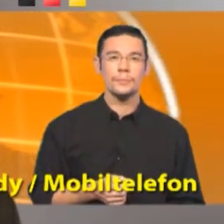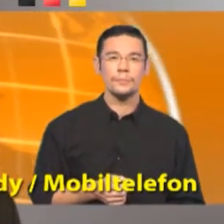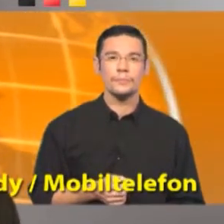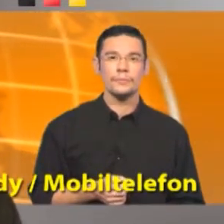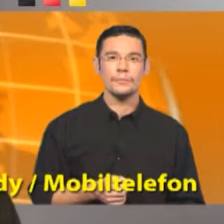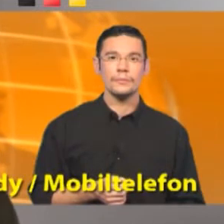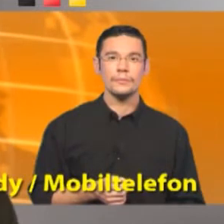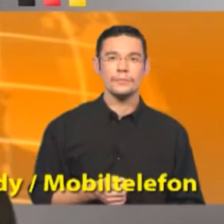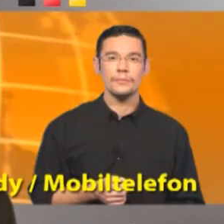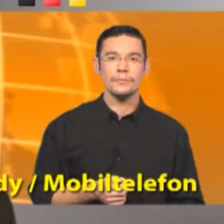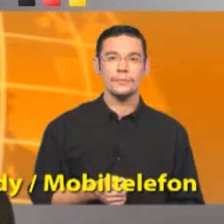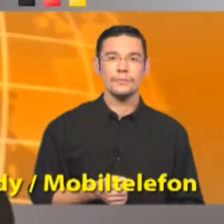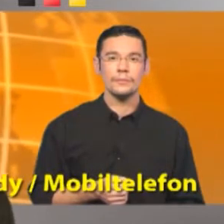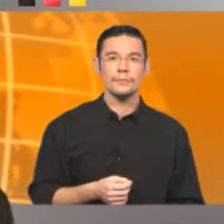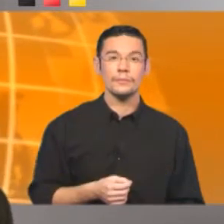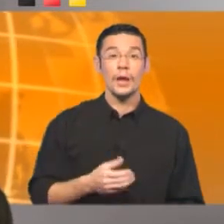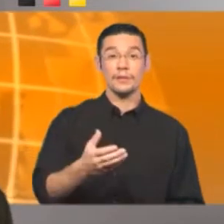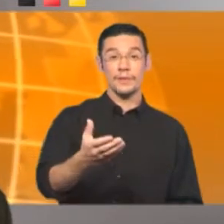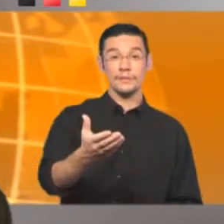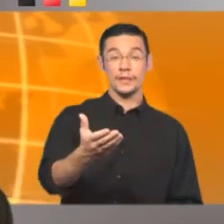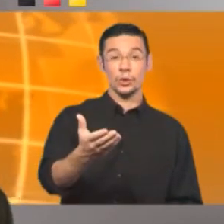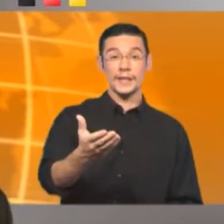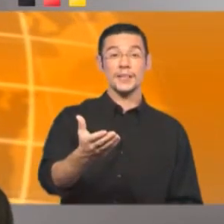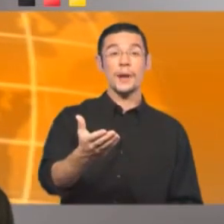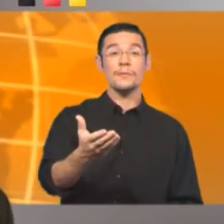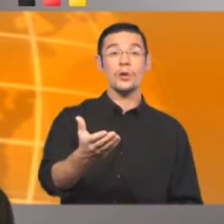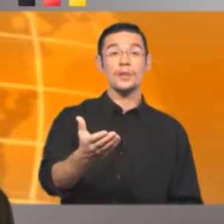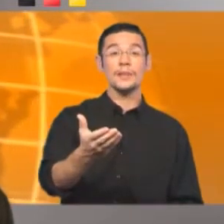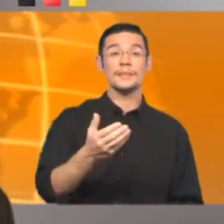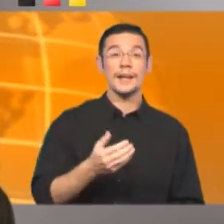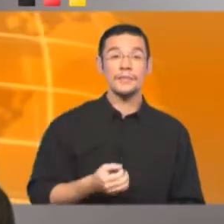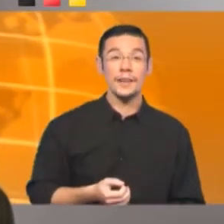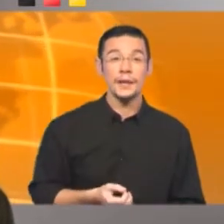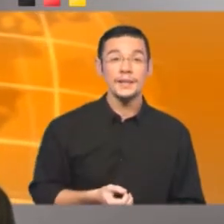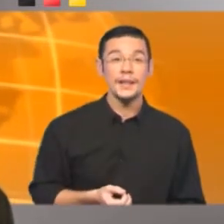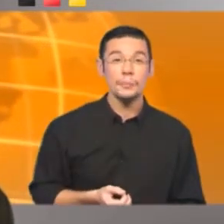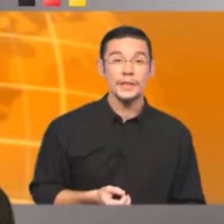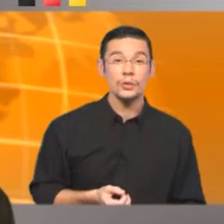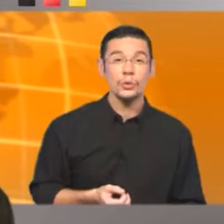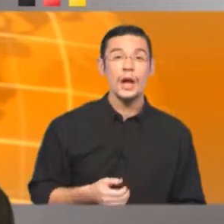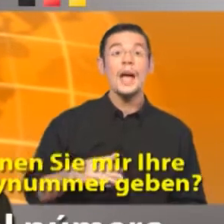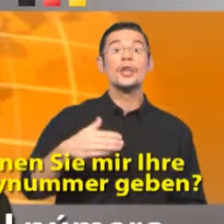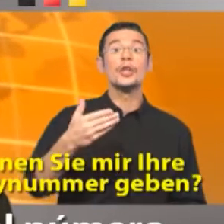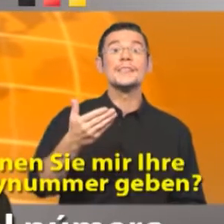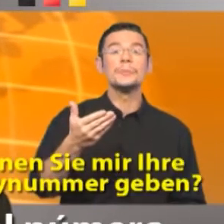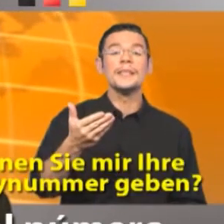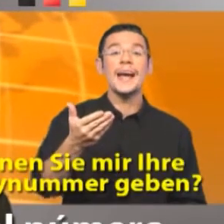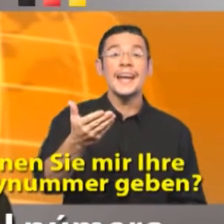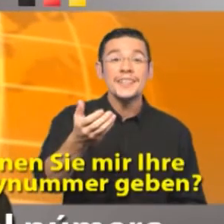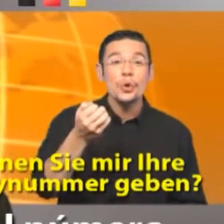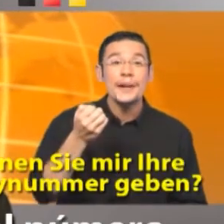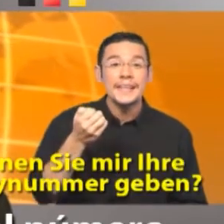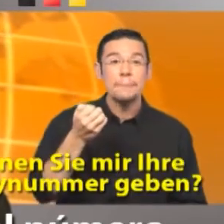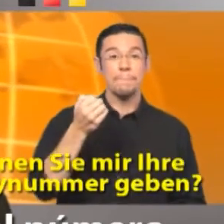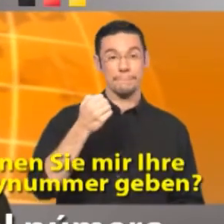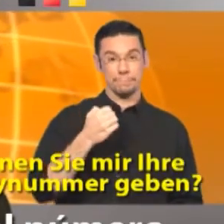Telefonia Mobil Wenn wir in Kontakt bleiben wollen, sagen wir am Ende einer Begegnung, können Sie mir Ihre